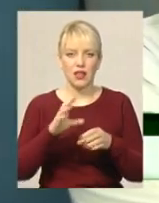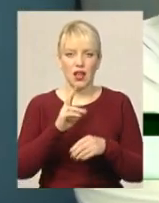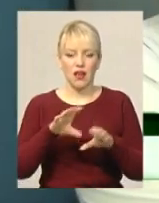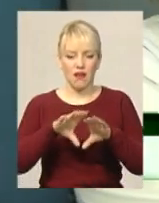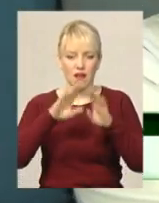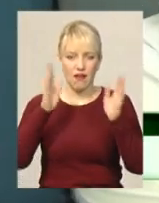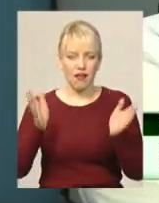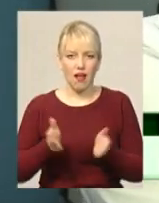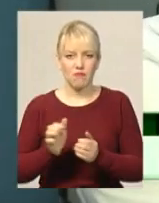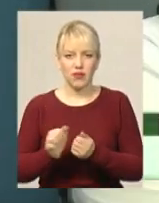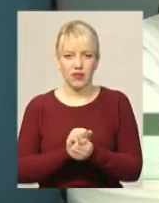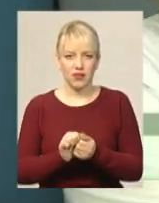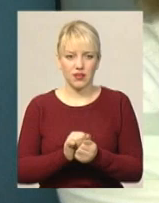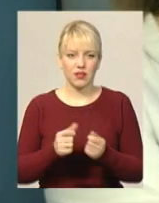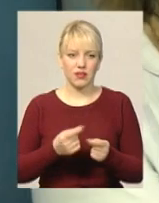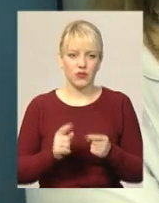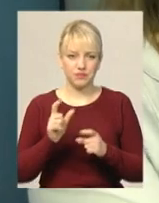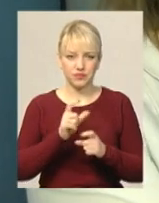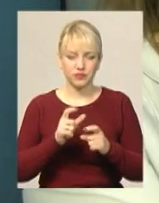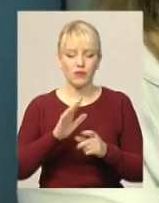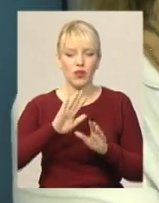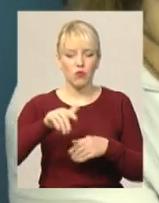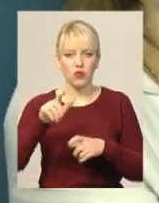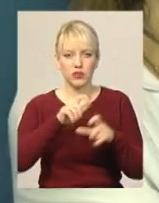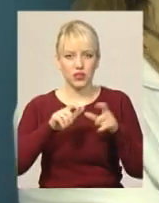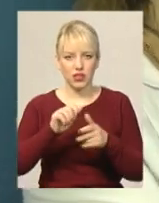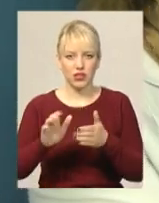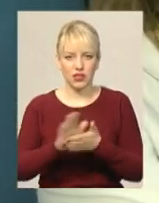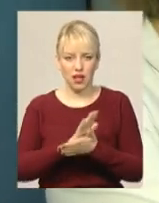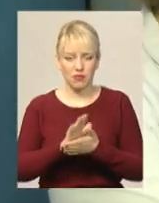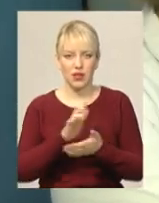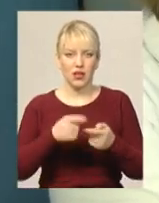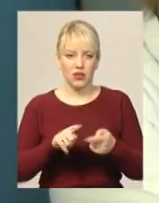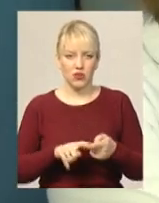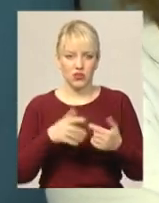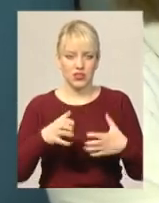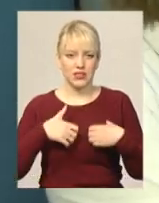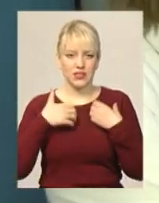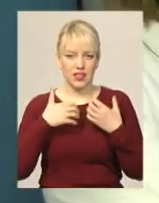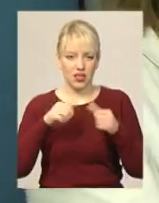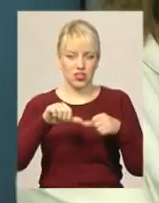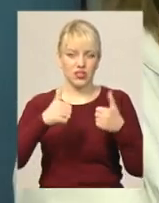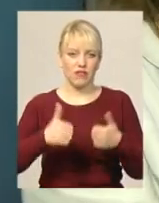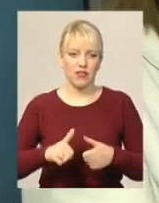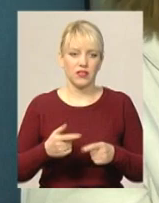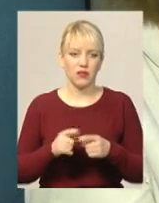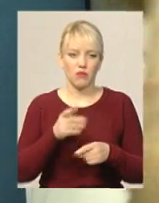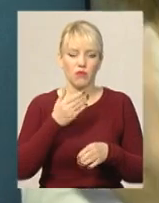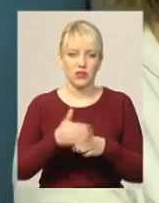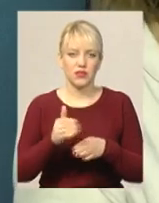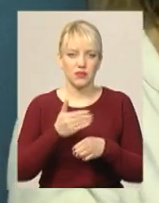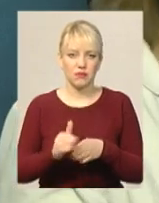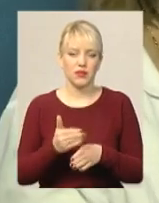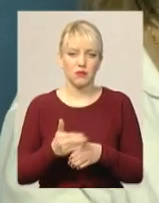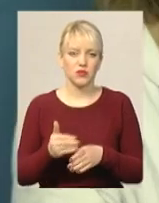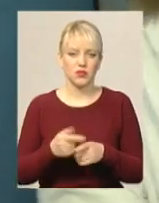виписується, і матрас йдуть в дезкамеру Після дезкамери ці матраси приобретають вже ужасний віт Ну як ужасний, потихоньку, потихоньку,